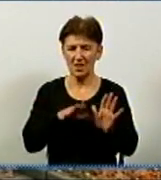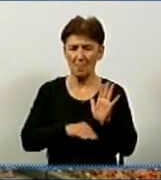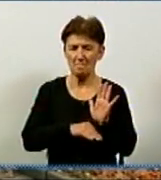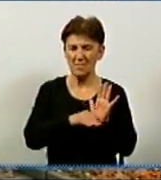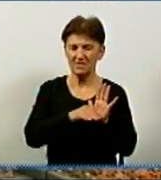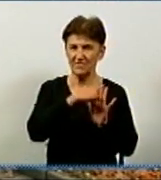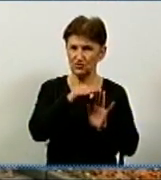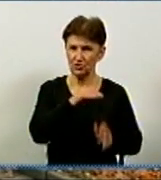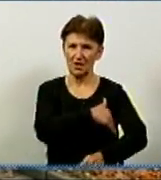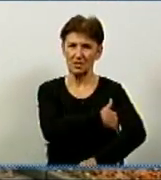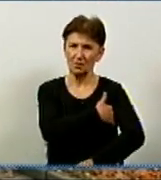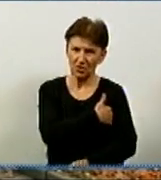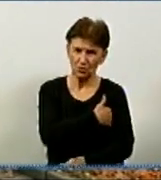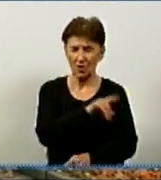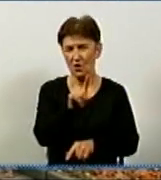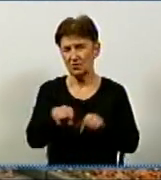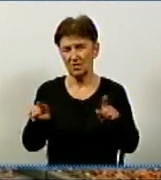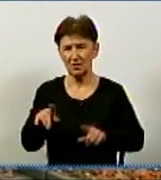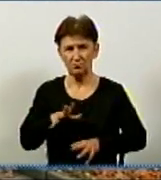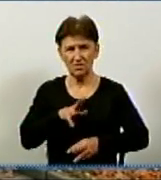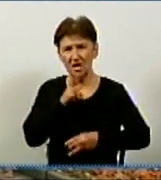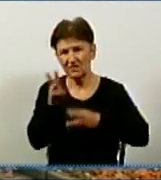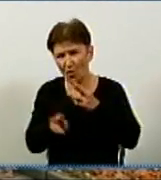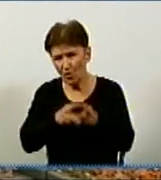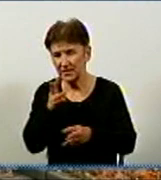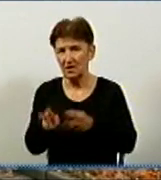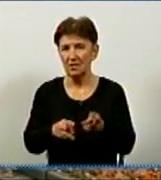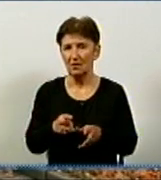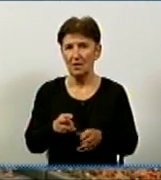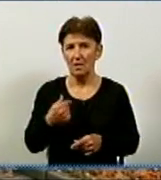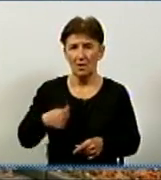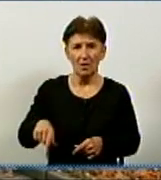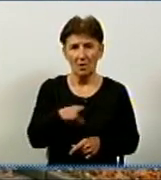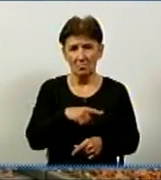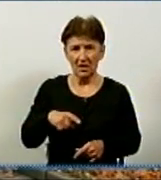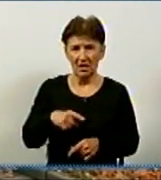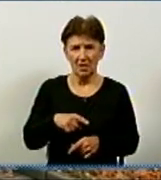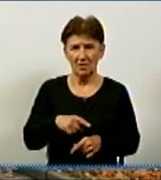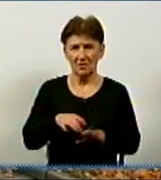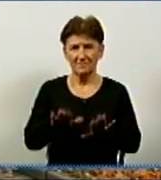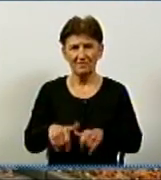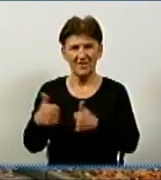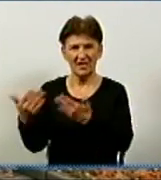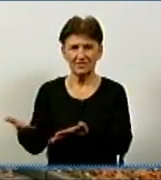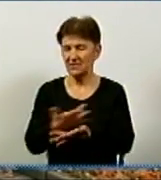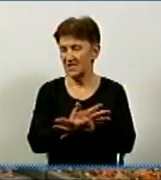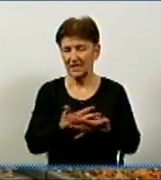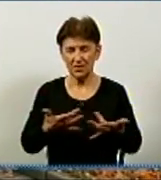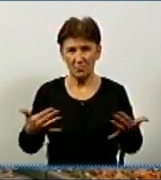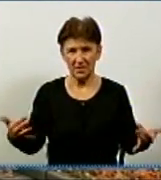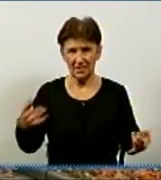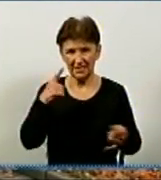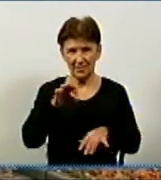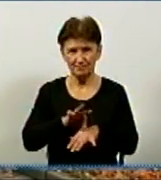температура, у деяких рвота, блювота. Ми виставили їм різноманітні діагнози. На